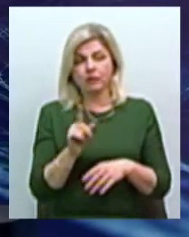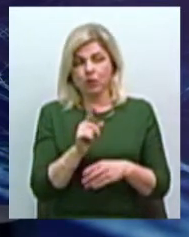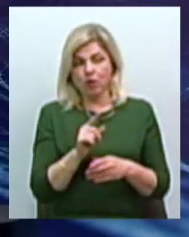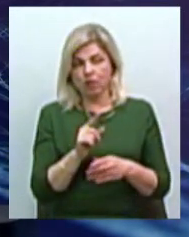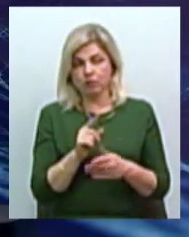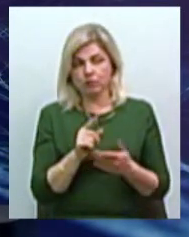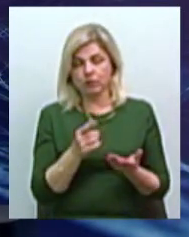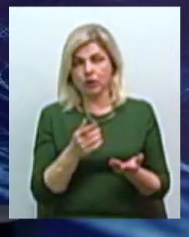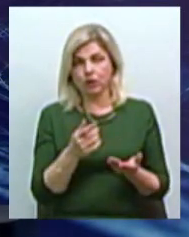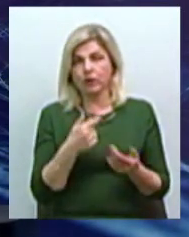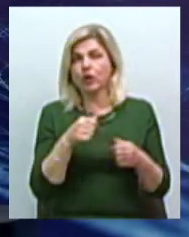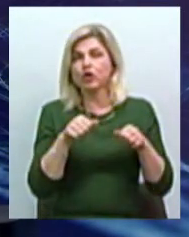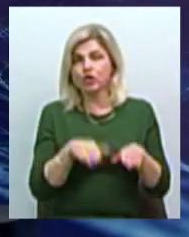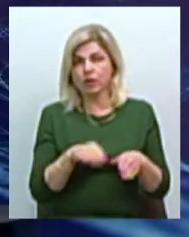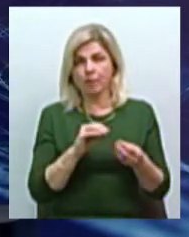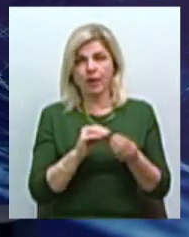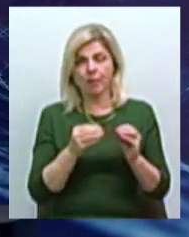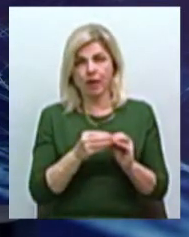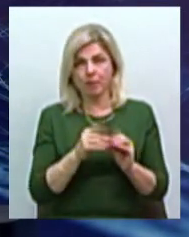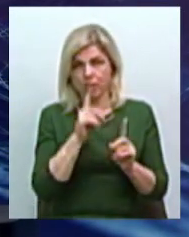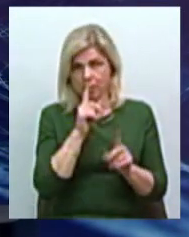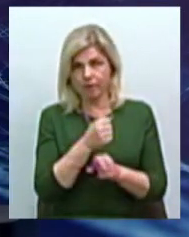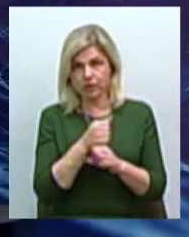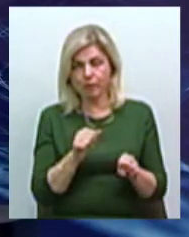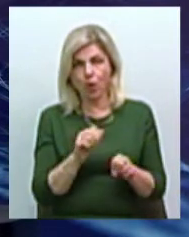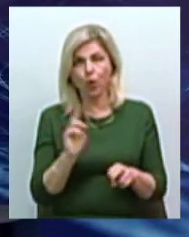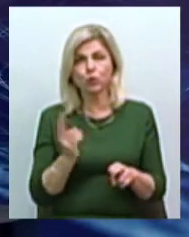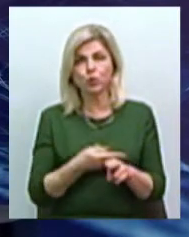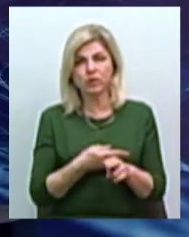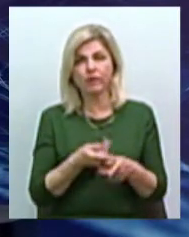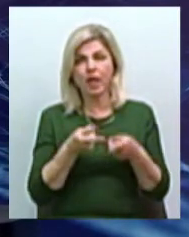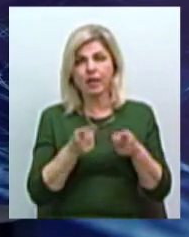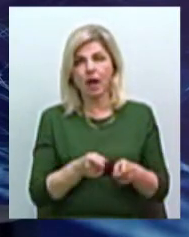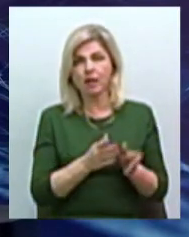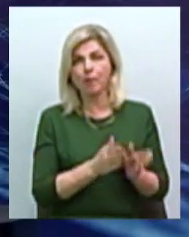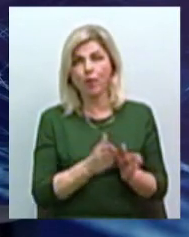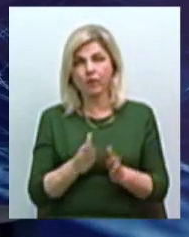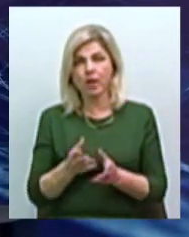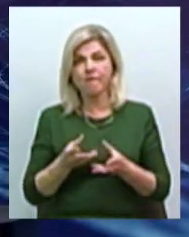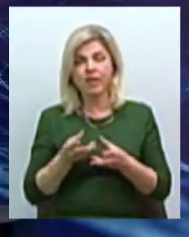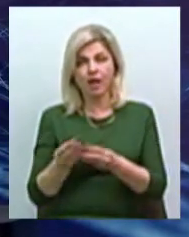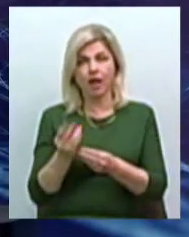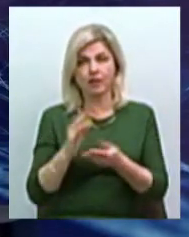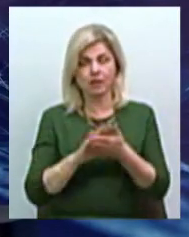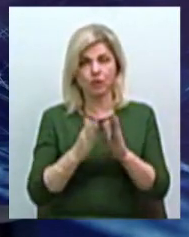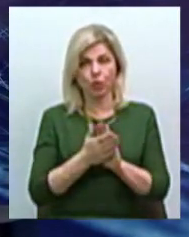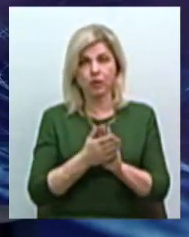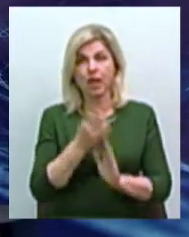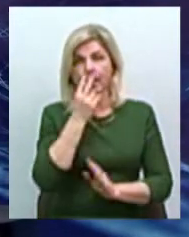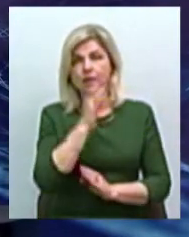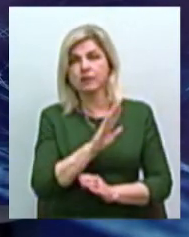решити проблему невозможно при отсутні реальних механізм влияний на ситуацію. і несмотря на це,